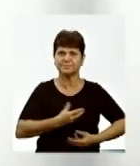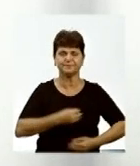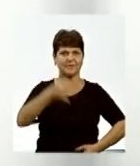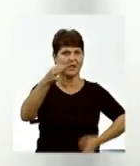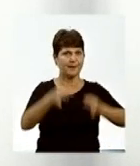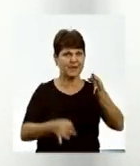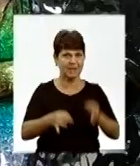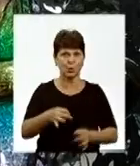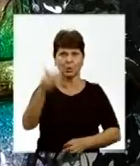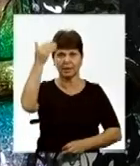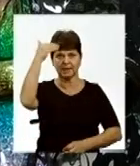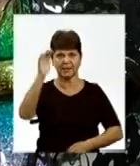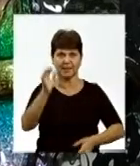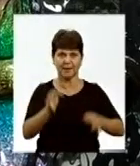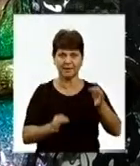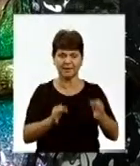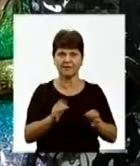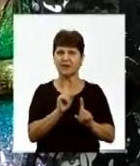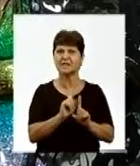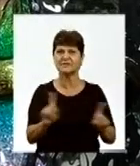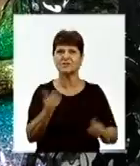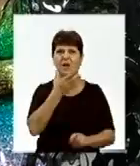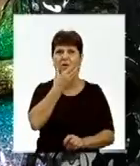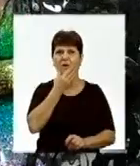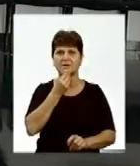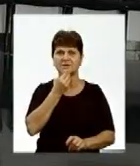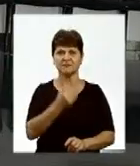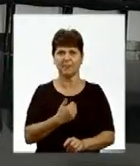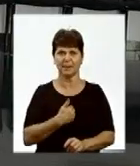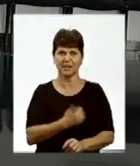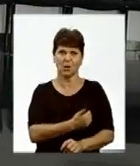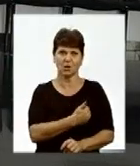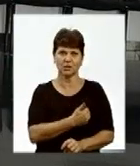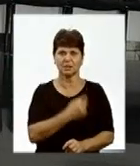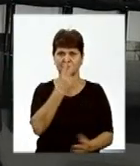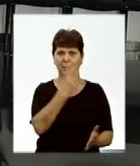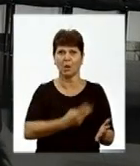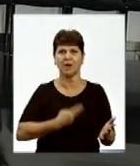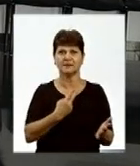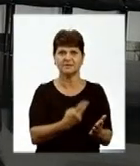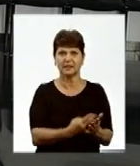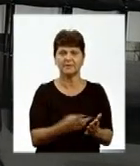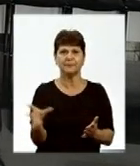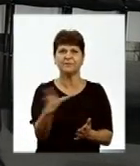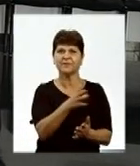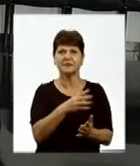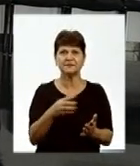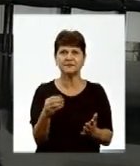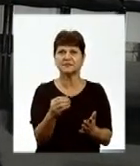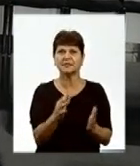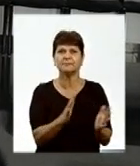дика природа, вона надзвичайно красива. І мені хотілося показати ось якісь